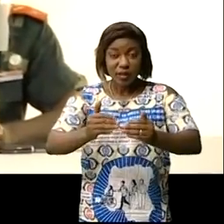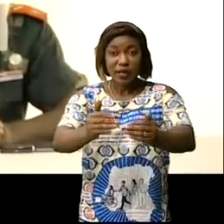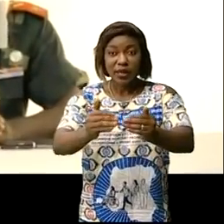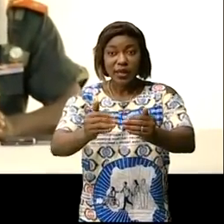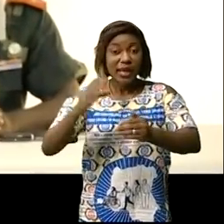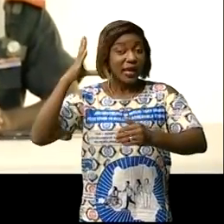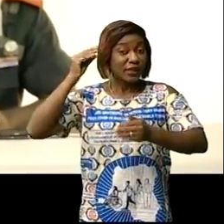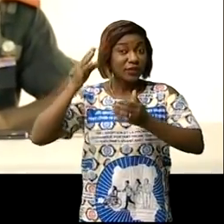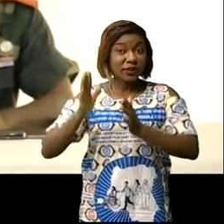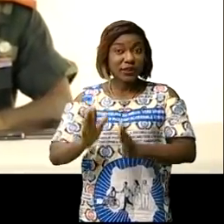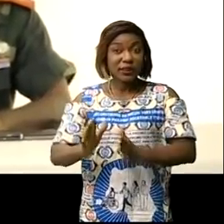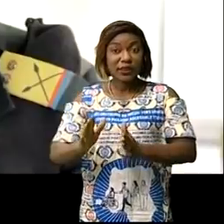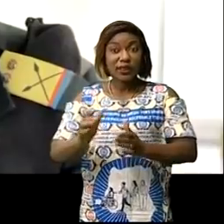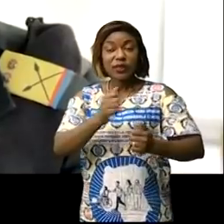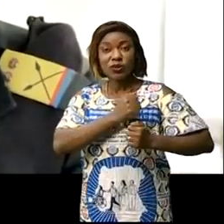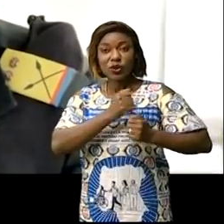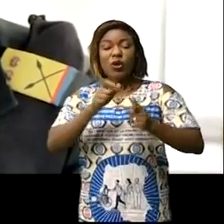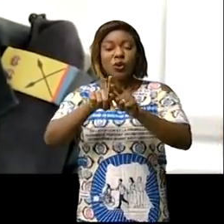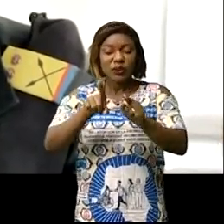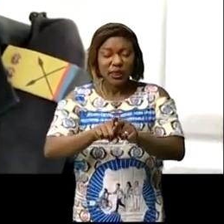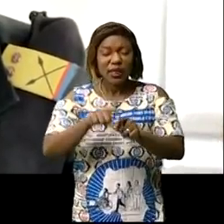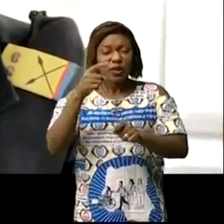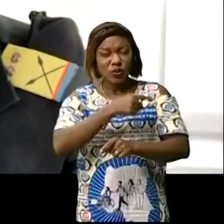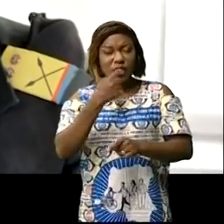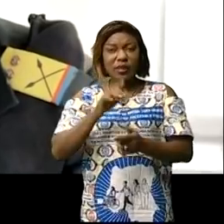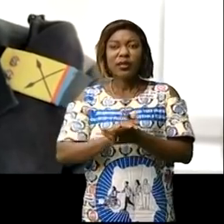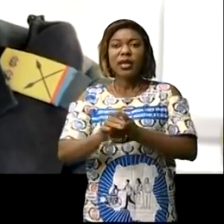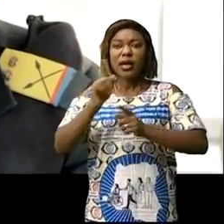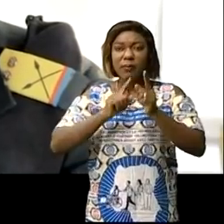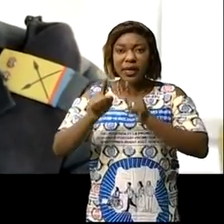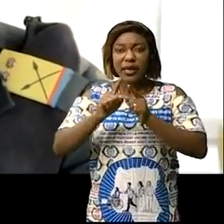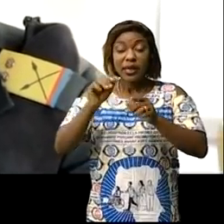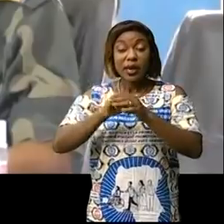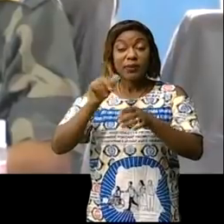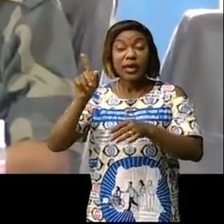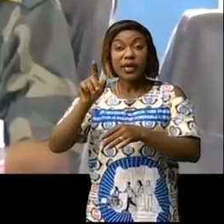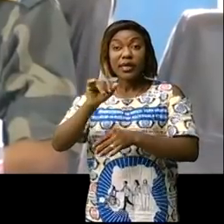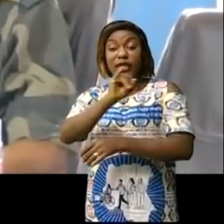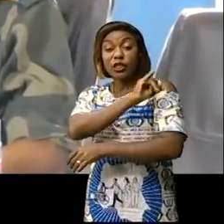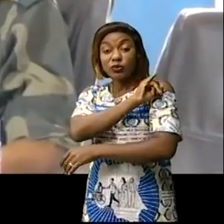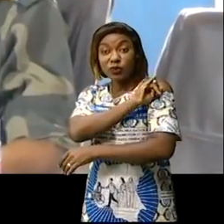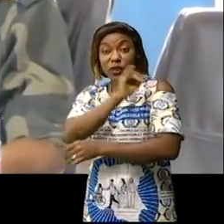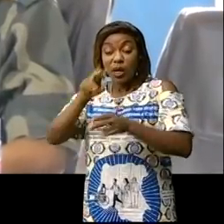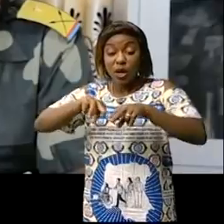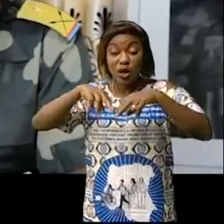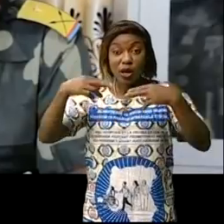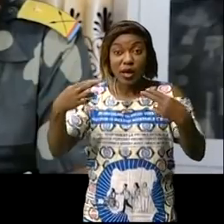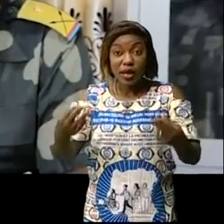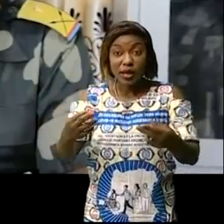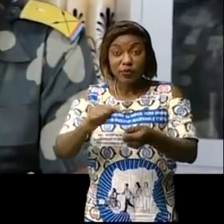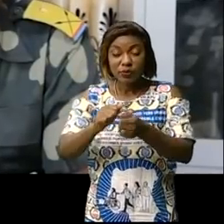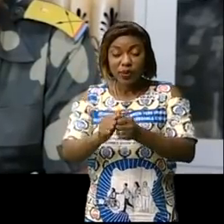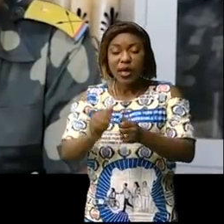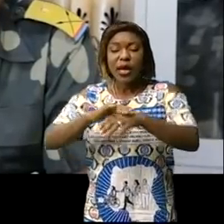'inspecteur général des FARDEC, le général d'armée Amisi Kumbatangofort, en Litori, a fait des révélations troubles. Après